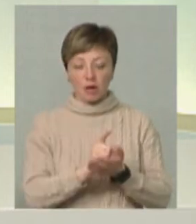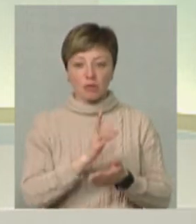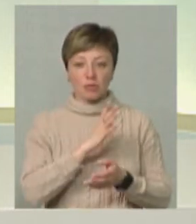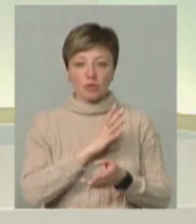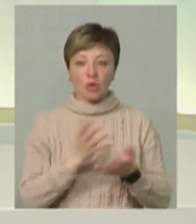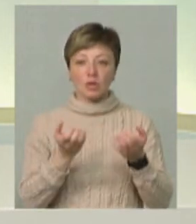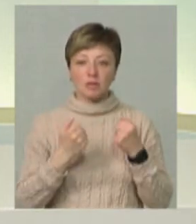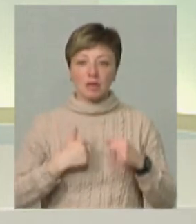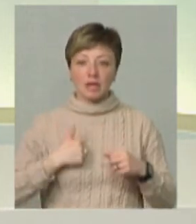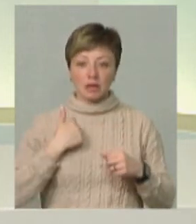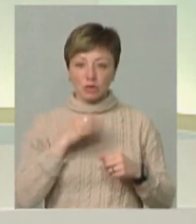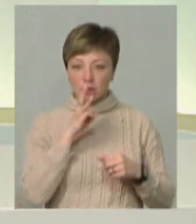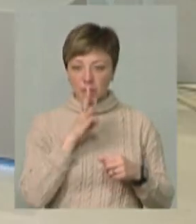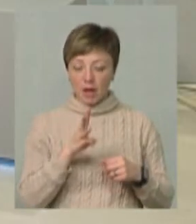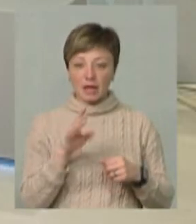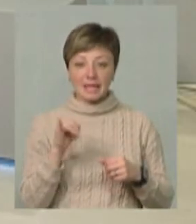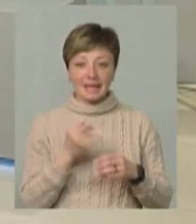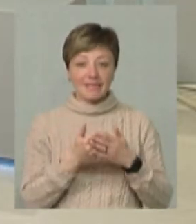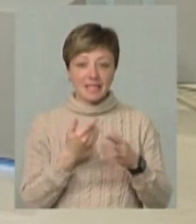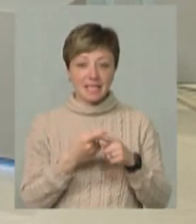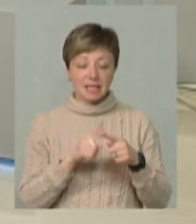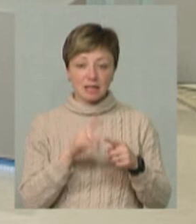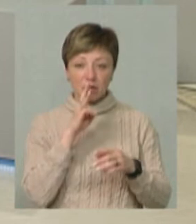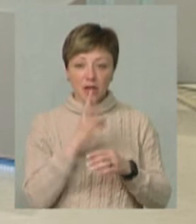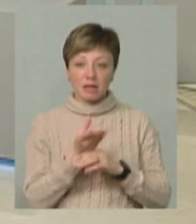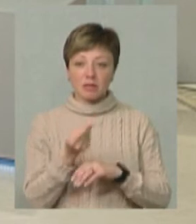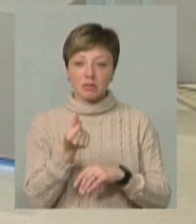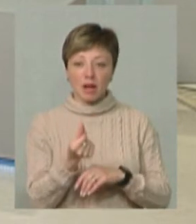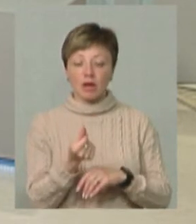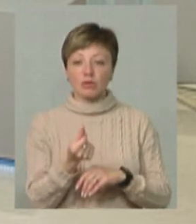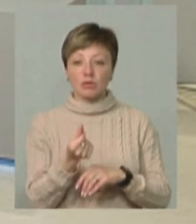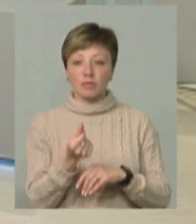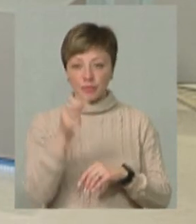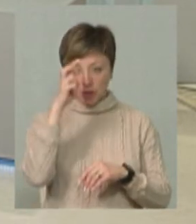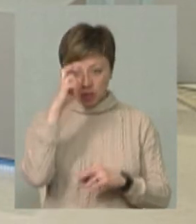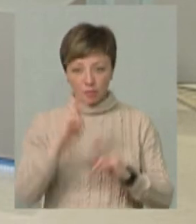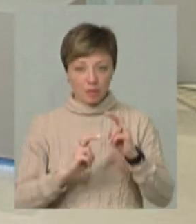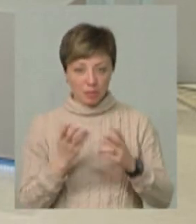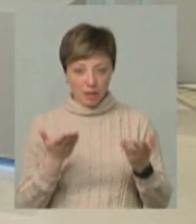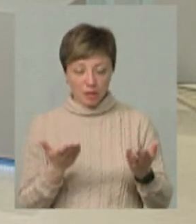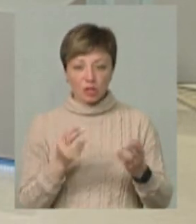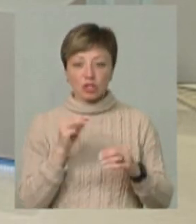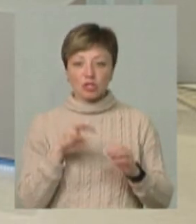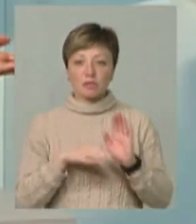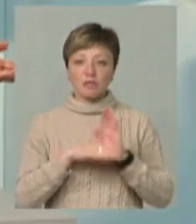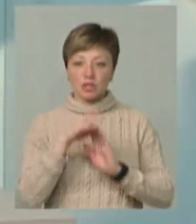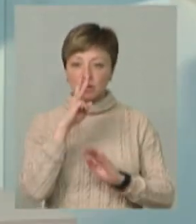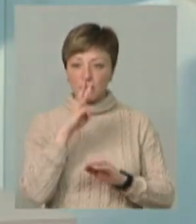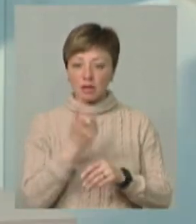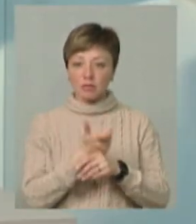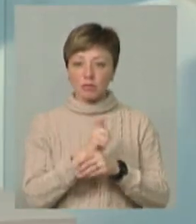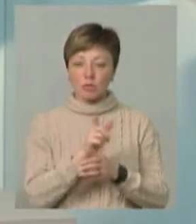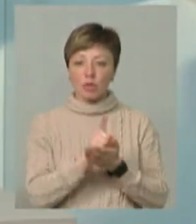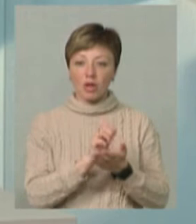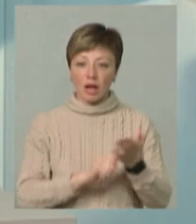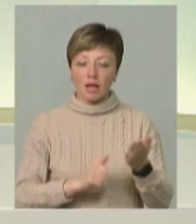вони мають отримувати гідну зарплату. І від цієї зарплати ми сплачуємо абсолютно, бо це не державне підприємство. Ну, чим вища зарплата, тим більше відрахування.